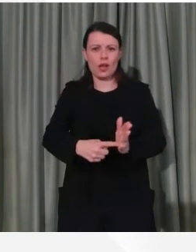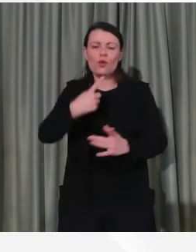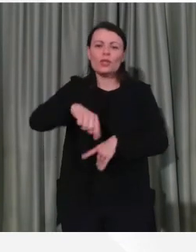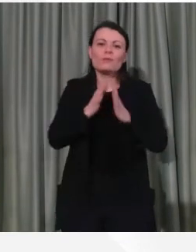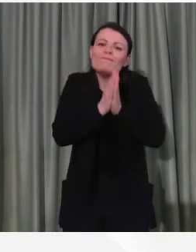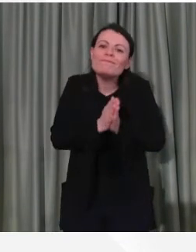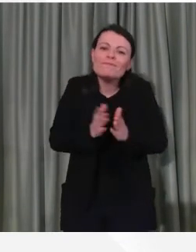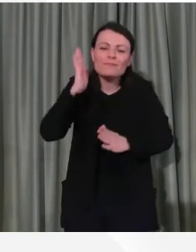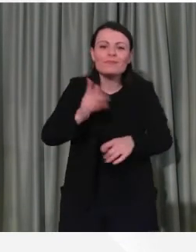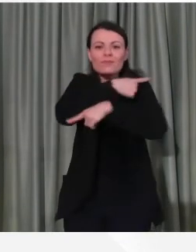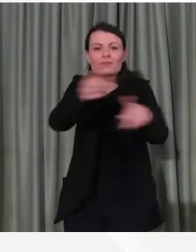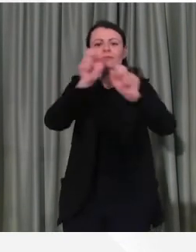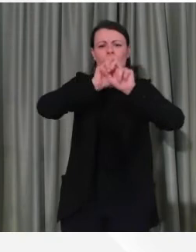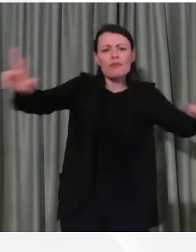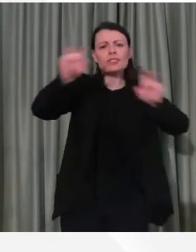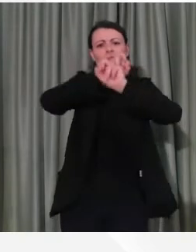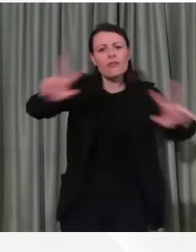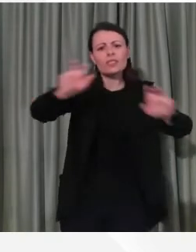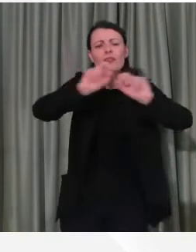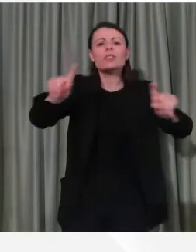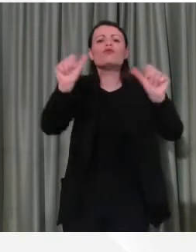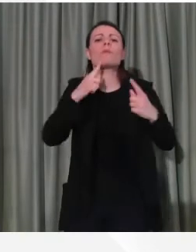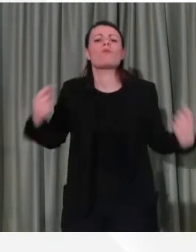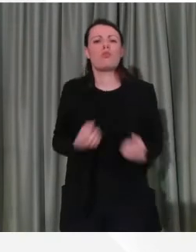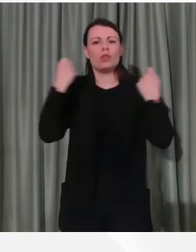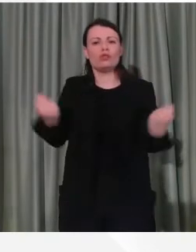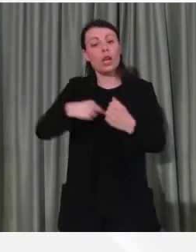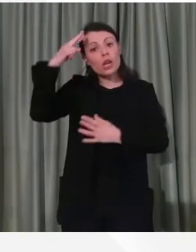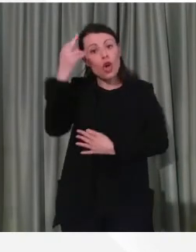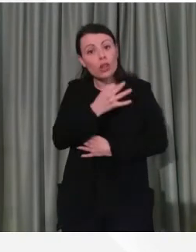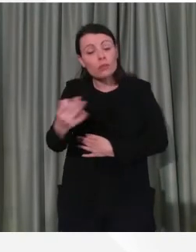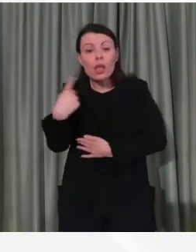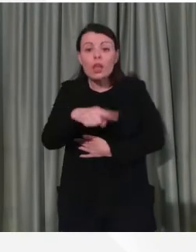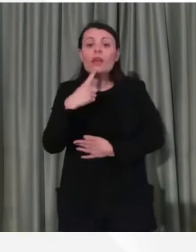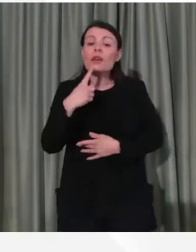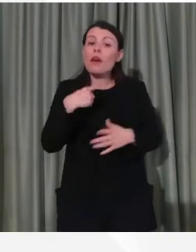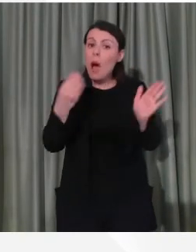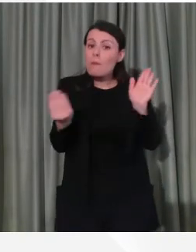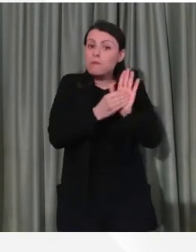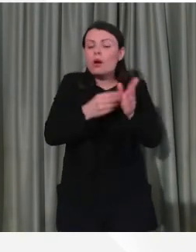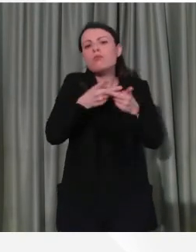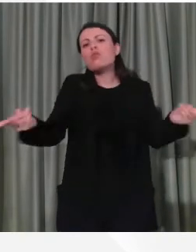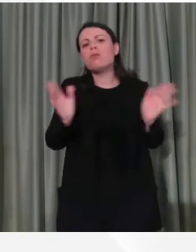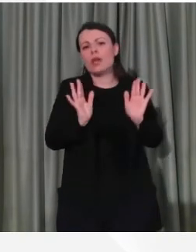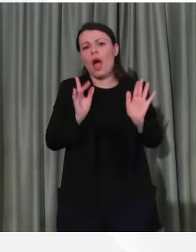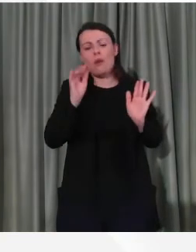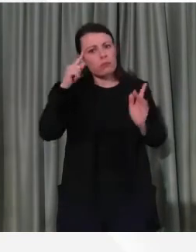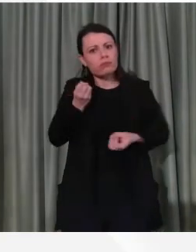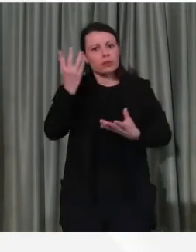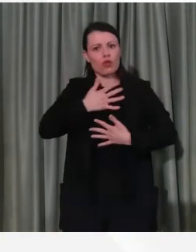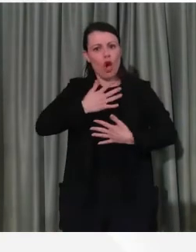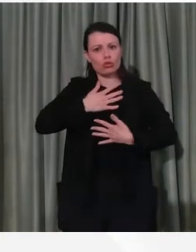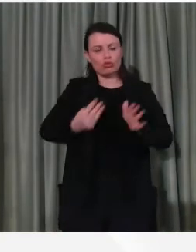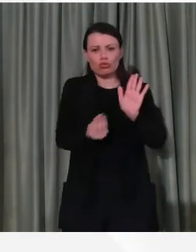pubblicizziate. Ricordo che è un'app pubblica realizzata da noi. Vi ricordo ancora che